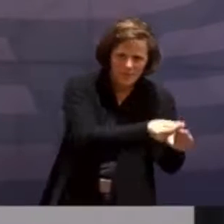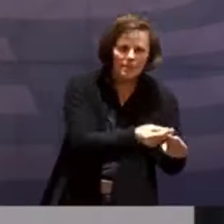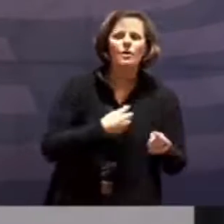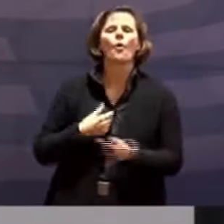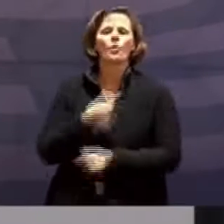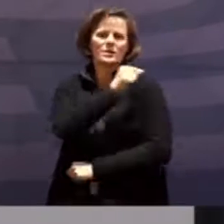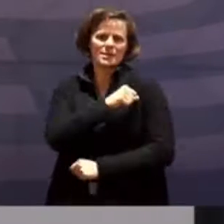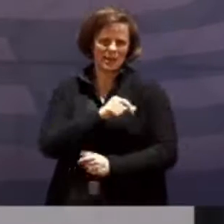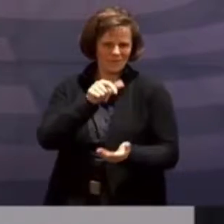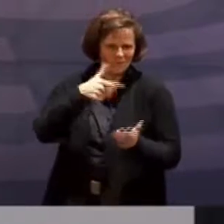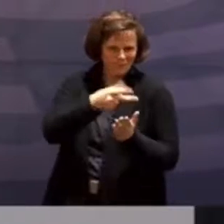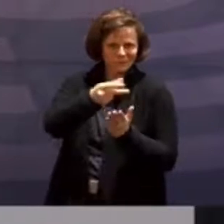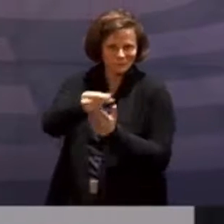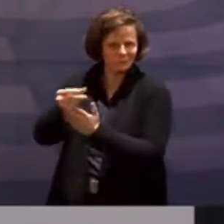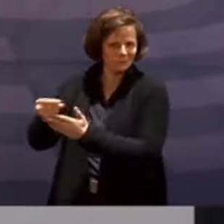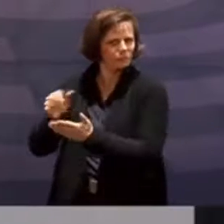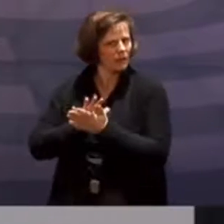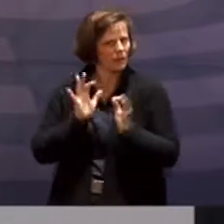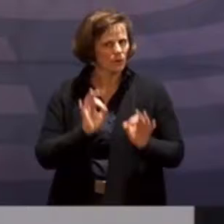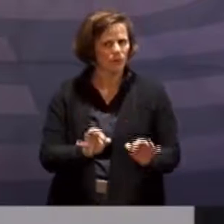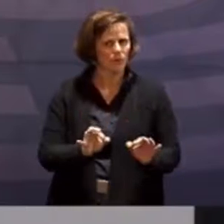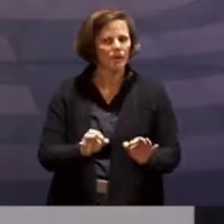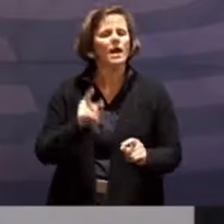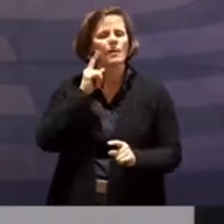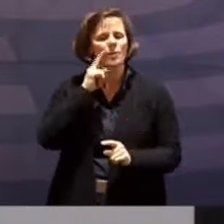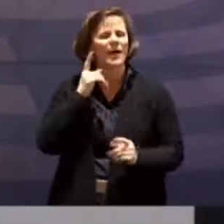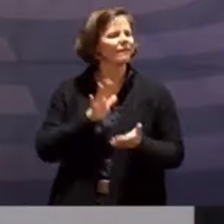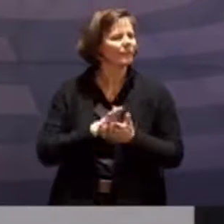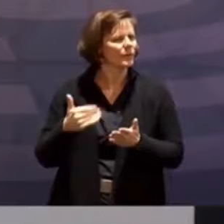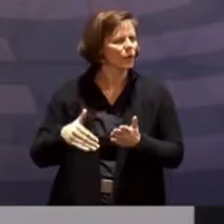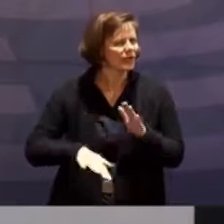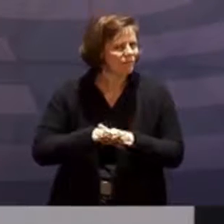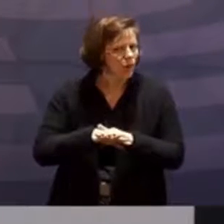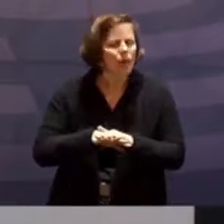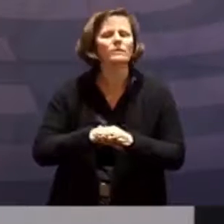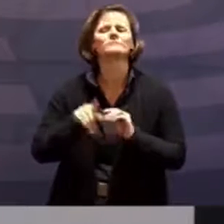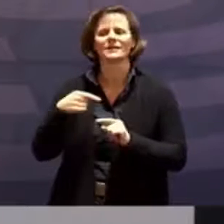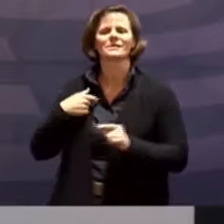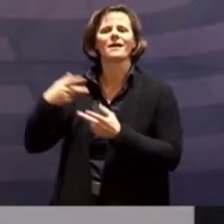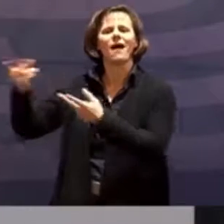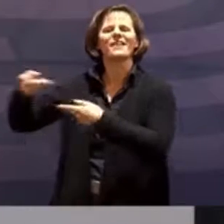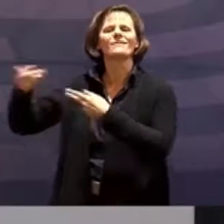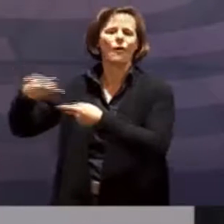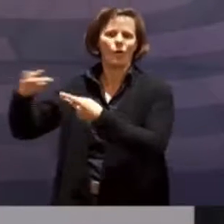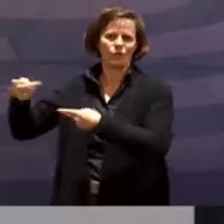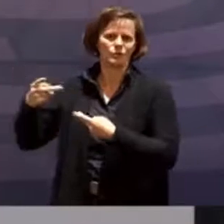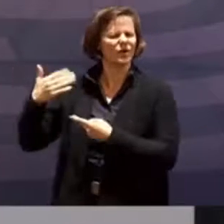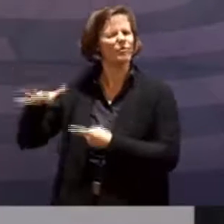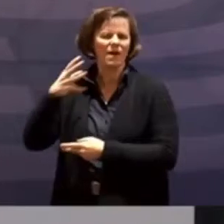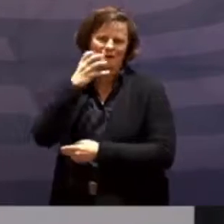Impfstofflieferungen. Auch hier liegt das Problem nicht auf Seiten der staatlichen Organisationen Zusammenarbeit mit Privatwirtschaft und